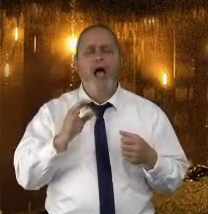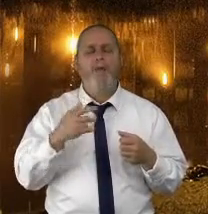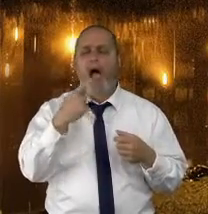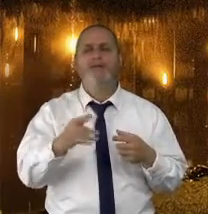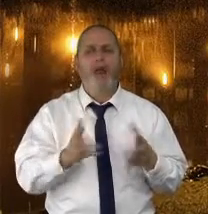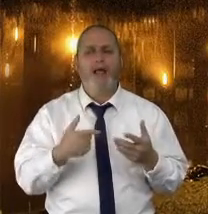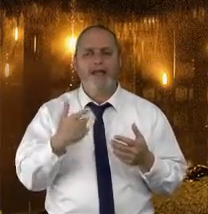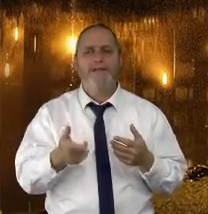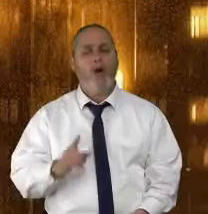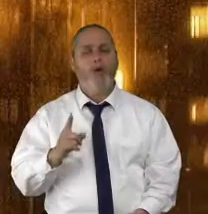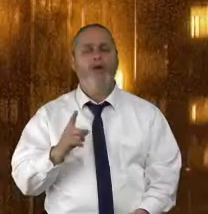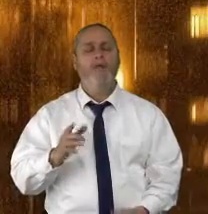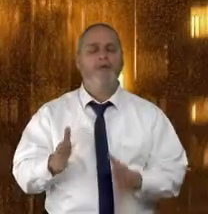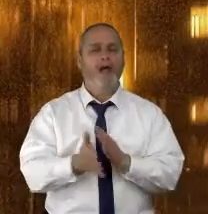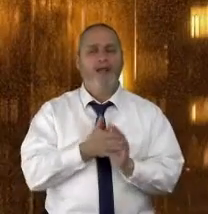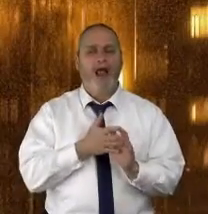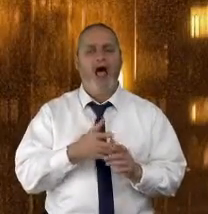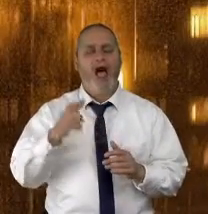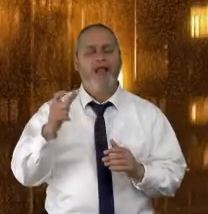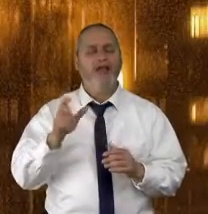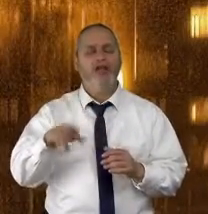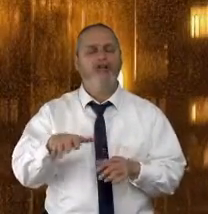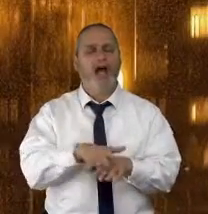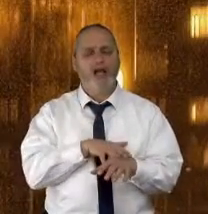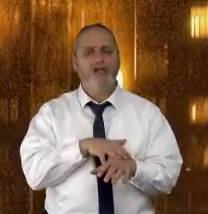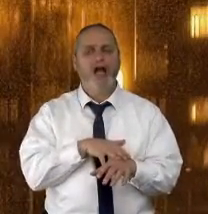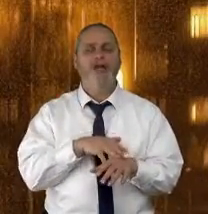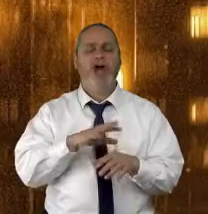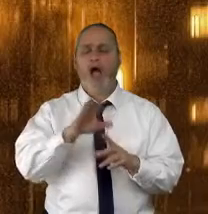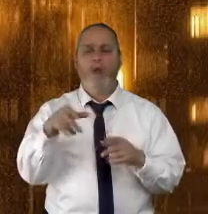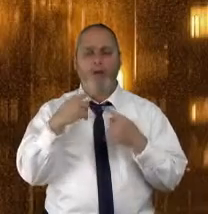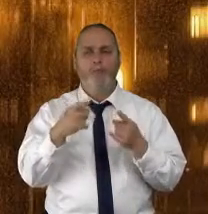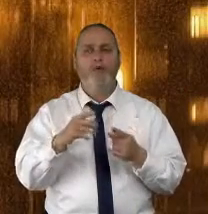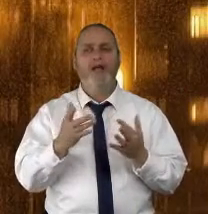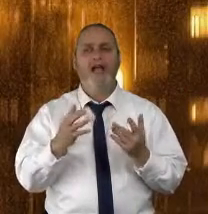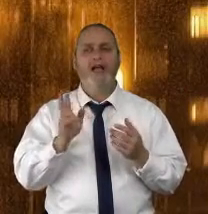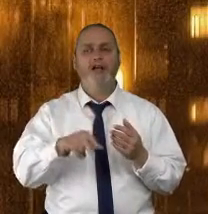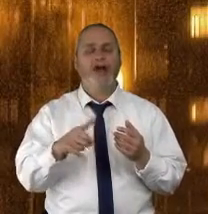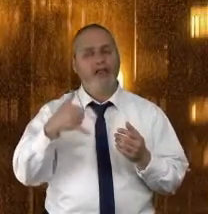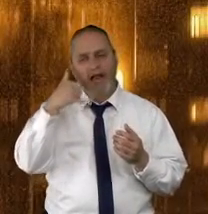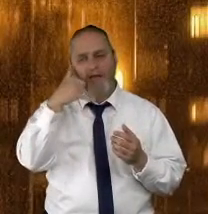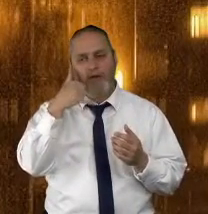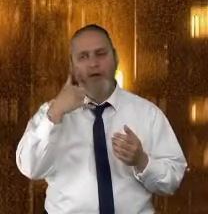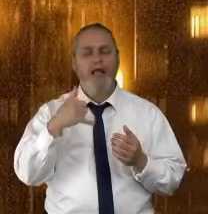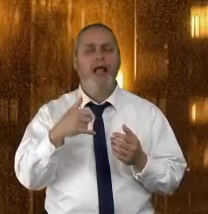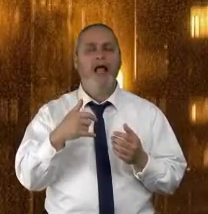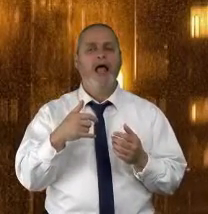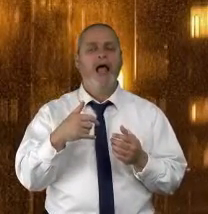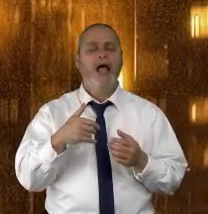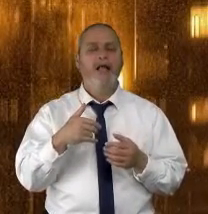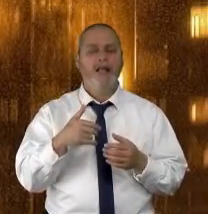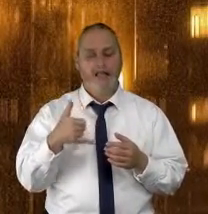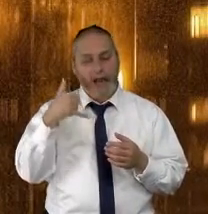הודעה הבאה, מה ידעה הבאה. נכון שבהתחלה הייתה תחושה ותיאוריות שאמרו שכאשר יהיו טלפונים ניידים,